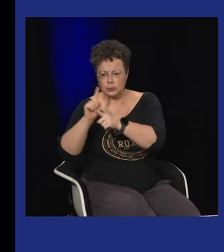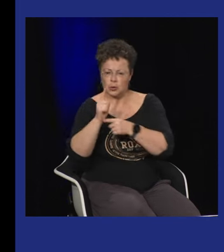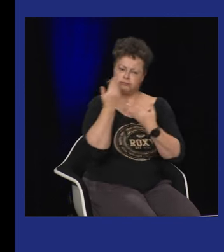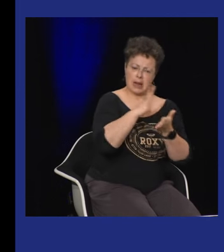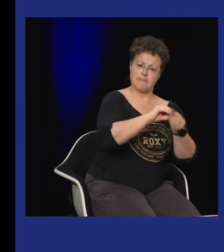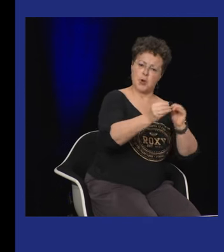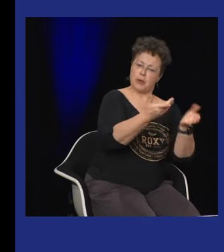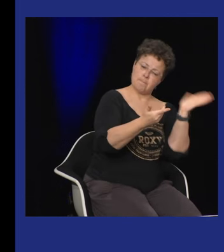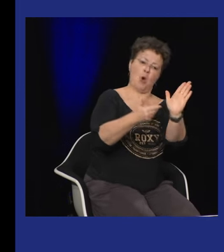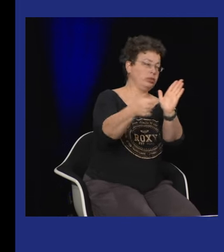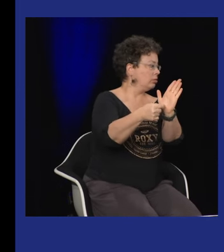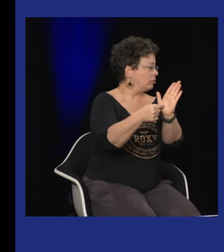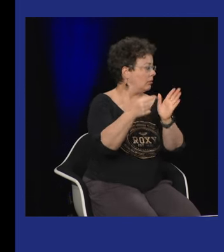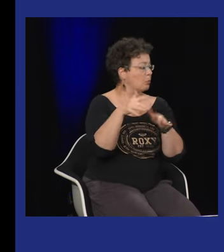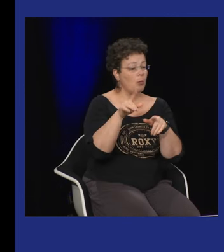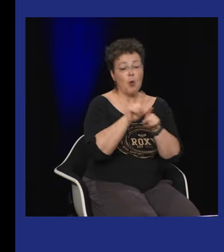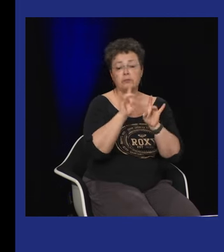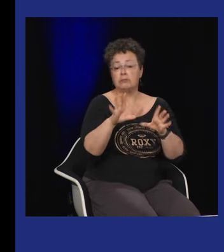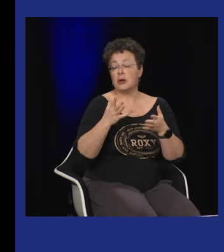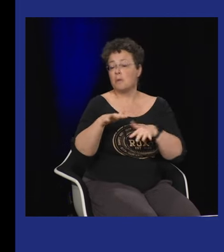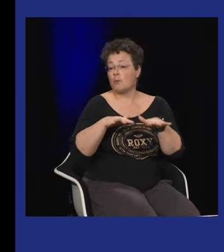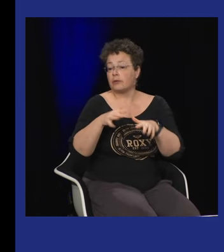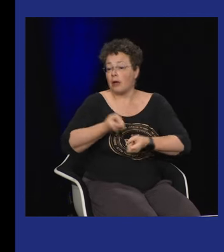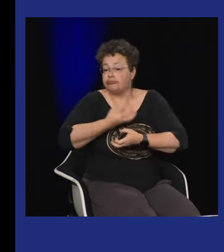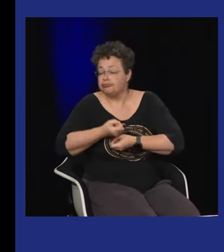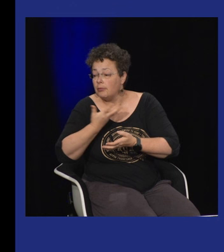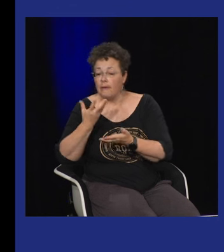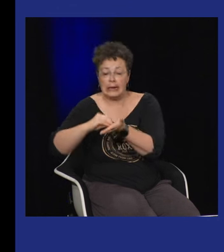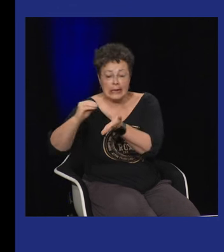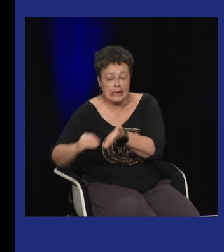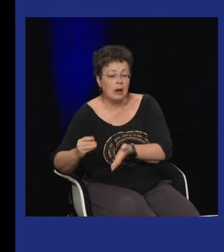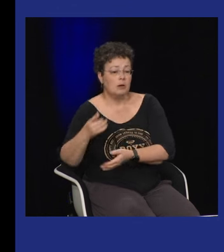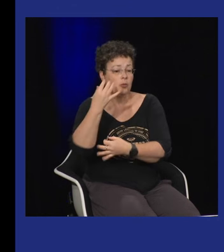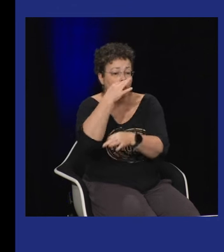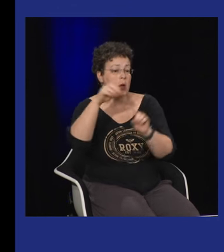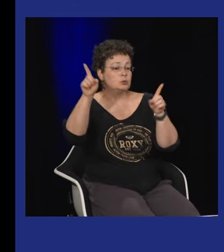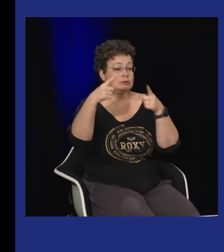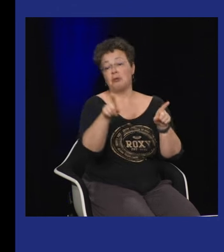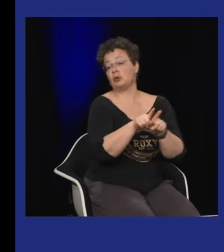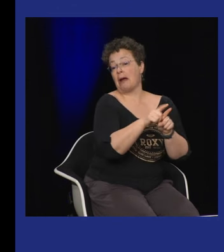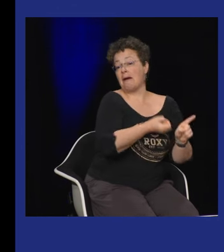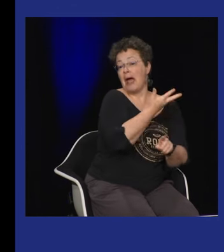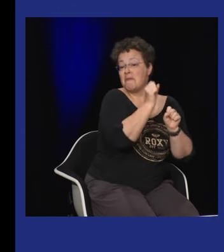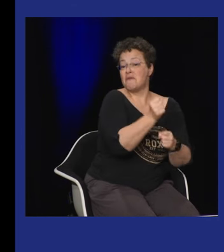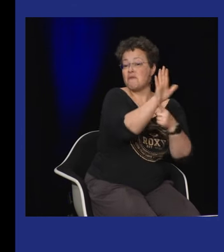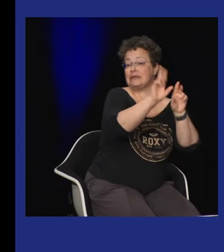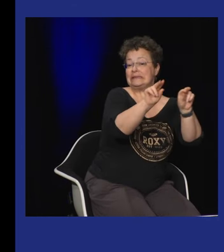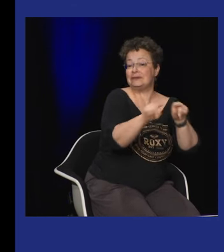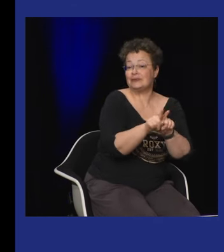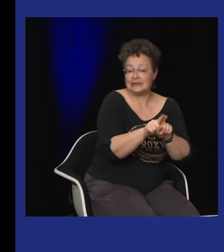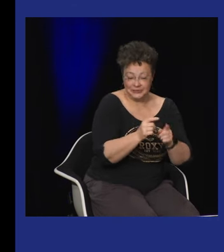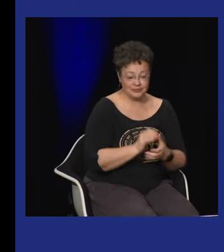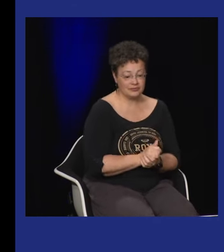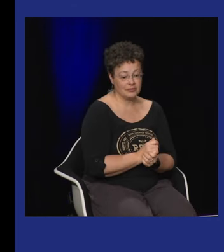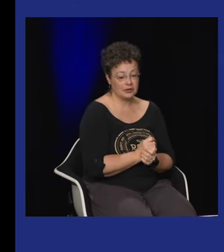pour revendiquer et valoriser aussi leur place en tant que personnes sourdes alors dans